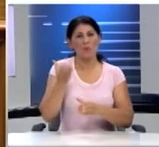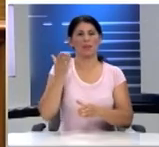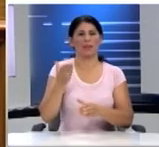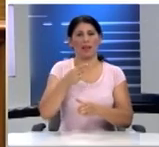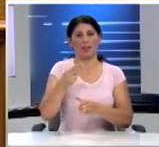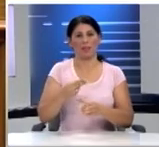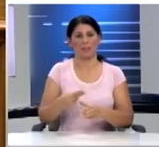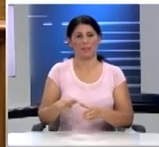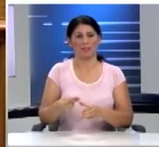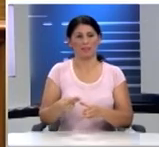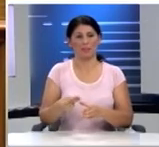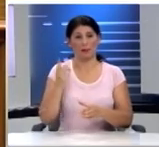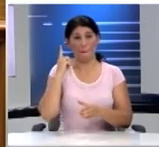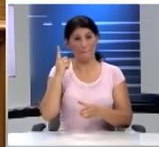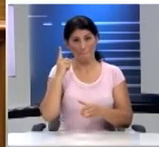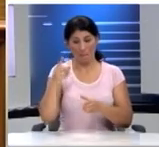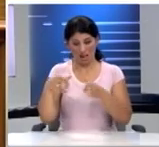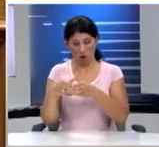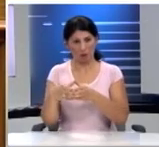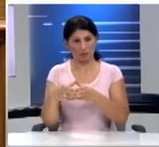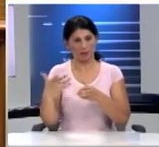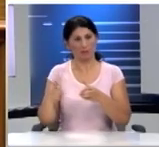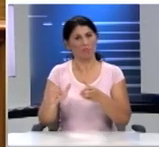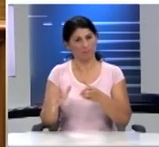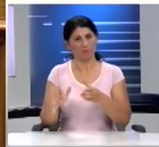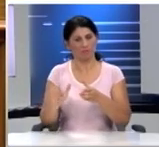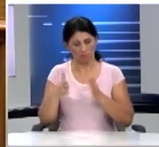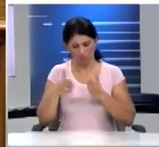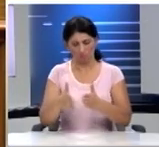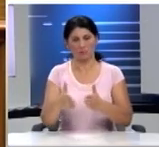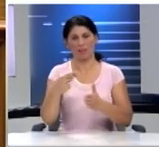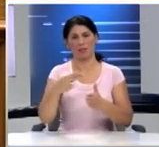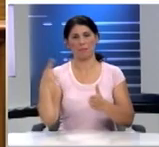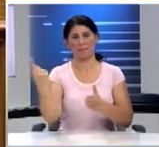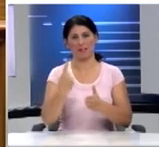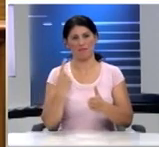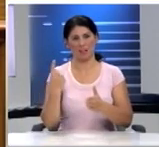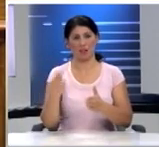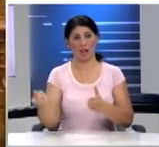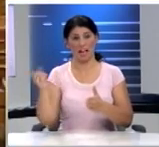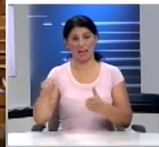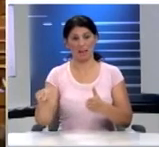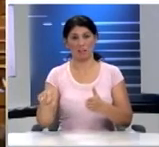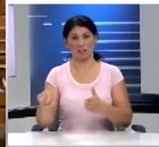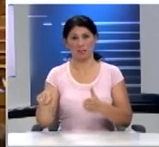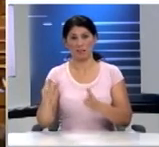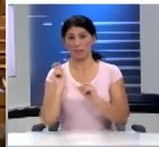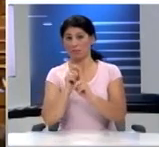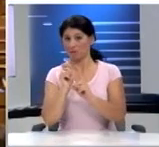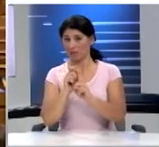θεματικές ενότητες Μία εξ αυτών είναι προφανώς και η έμφαση στο θέμα του περιβάλλοντος Μια άλλη η έμφαση στις